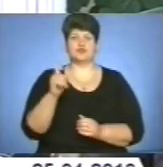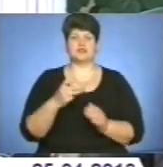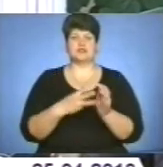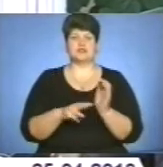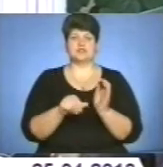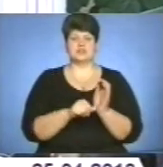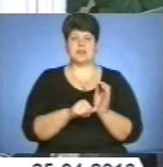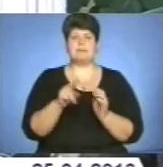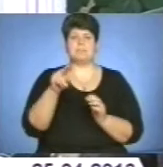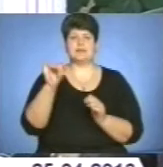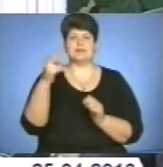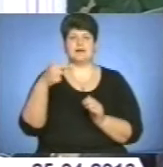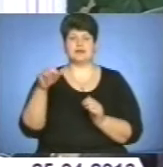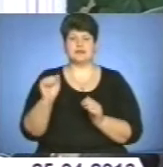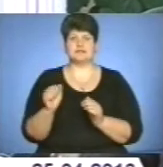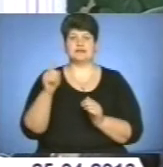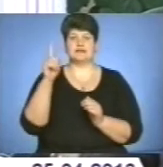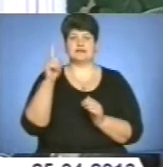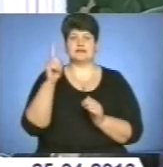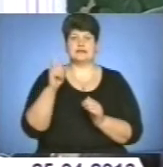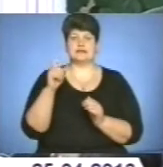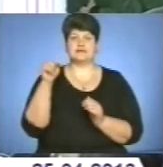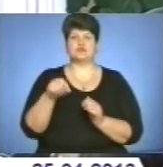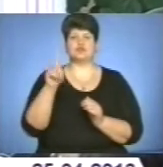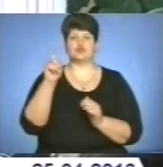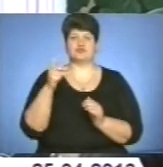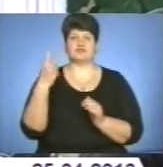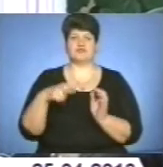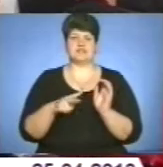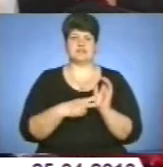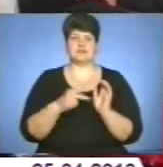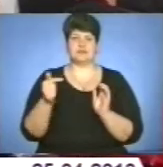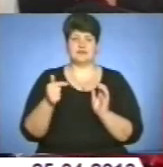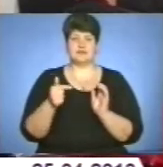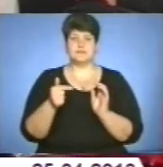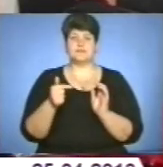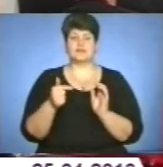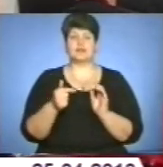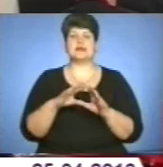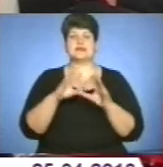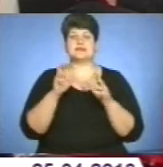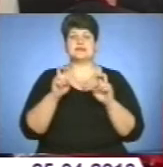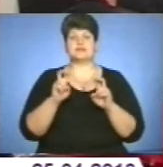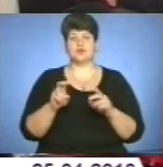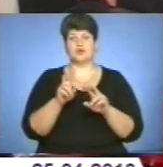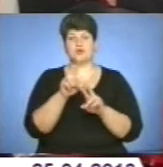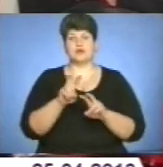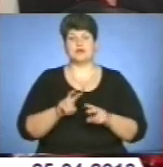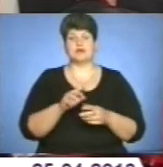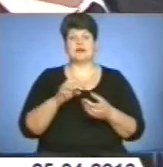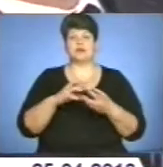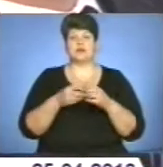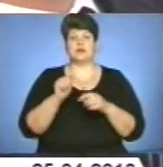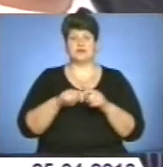і в Підгаєцькому 1127 гривні 67 копійок. На засіданні розглянули результати перевірок, які